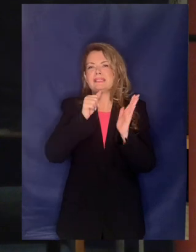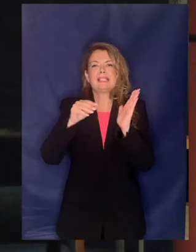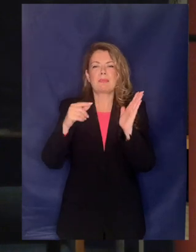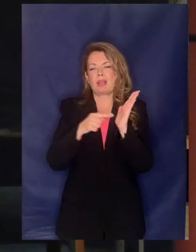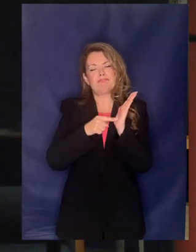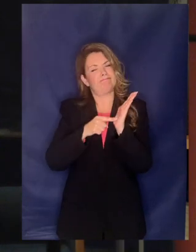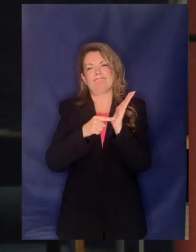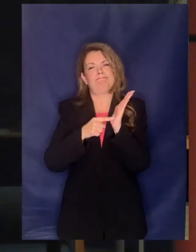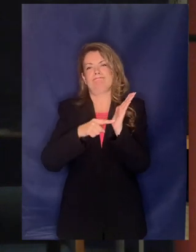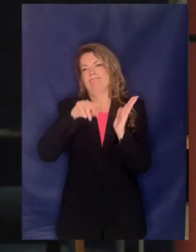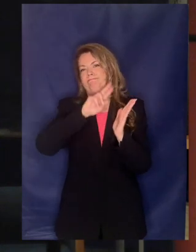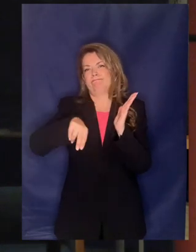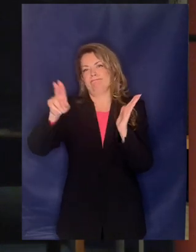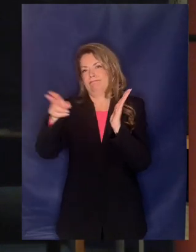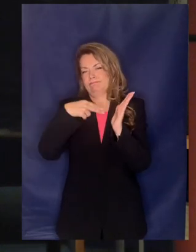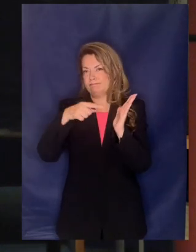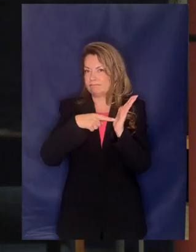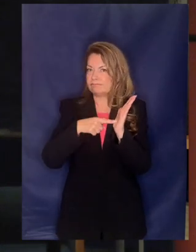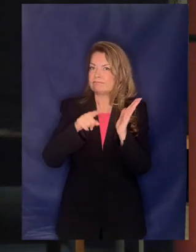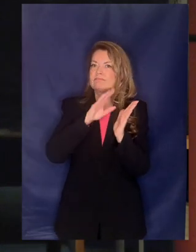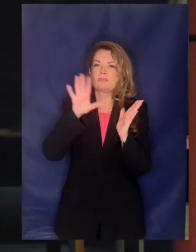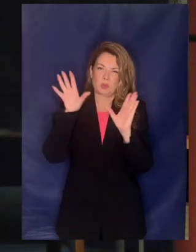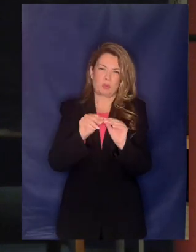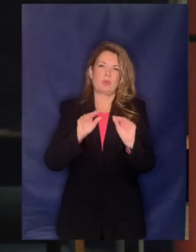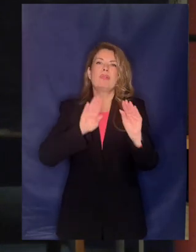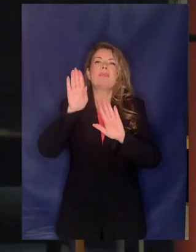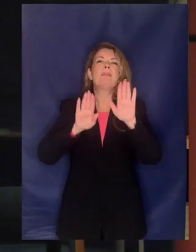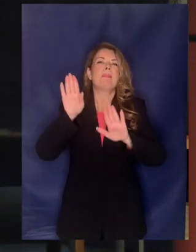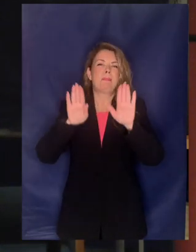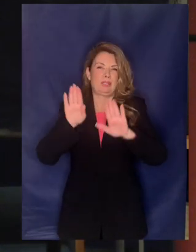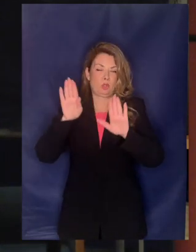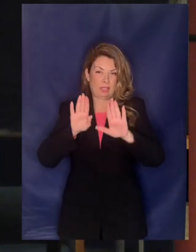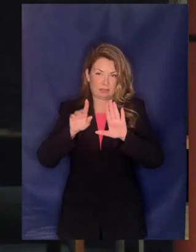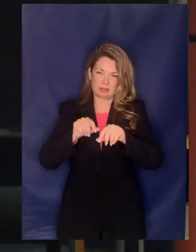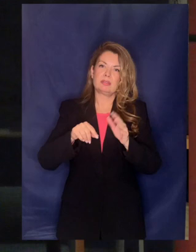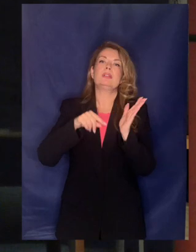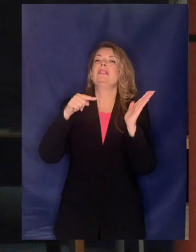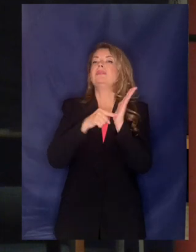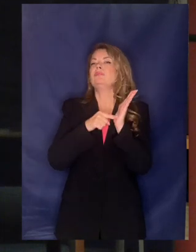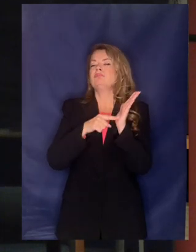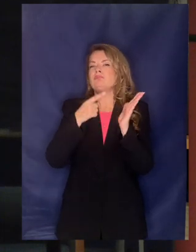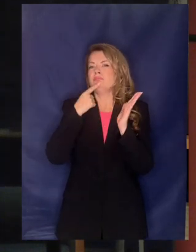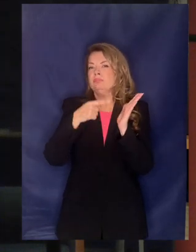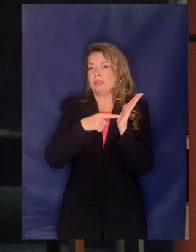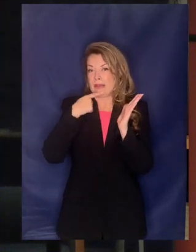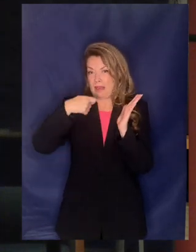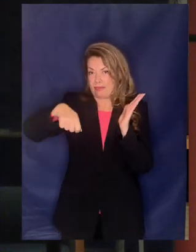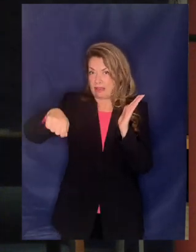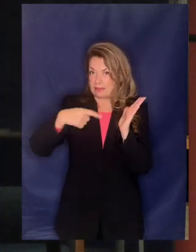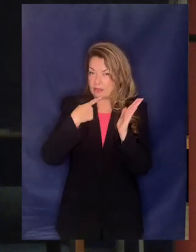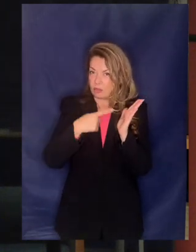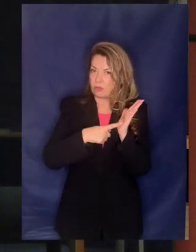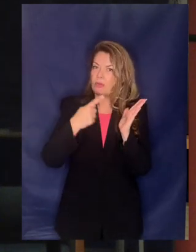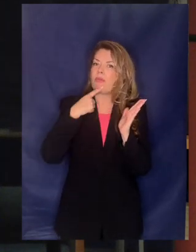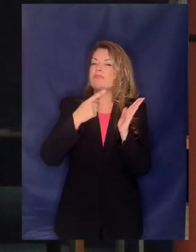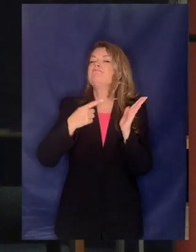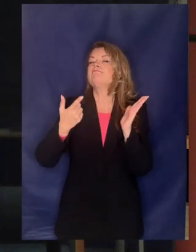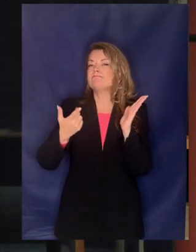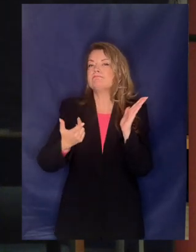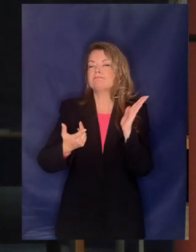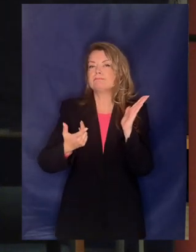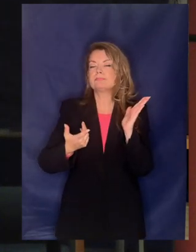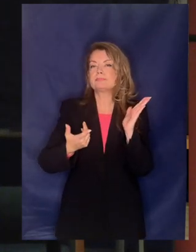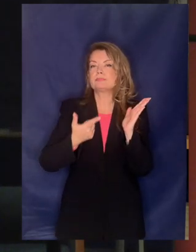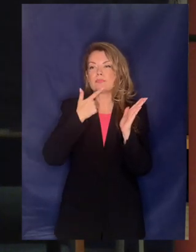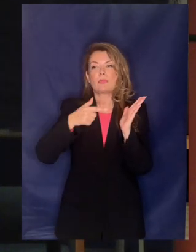πράξεις με τις οποίες μεταβιβάσεις και το πλειοψηφικό πακέτο των μετοχών και αυτό λέει το δικαστήριο παρότι γιατί